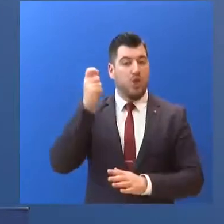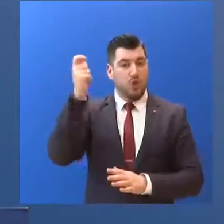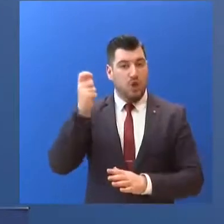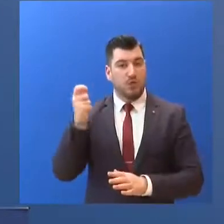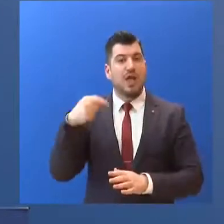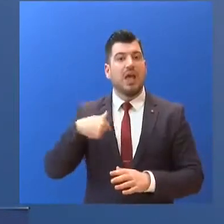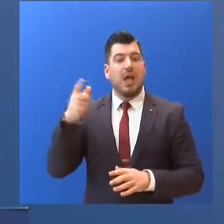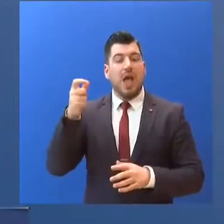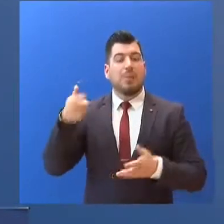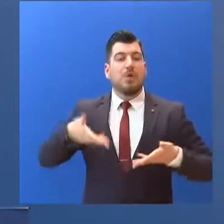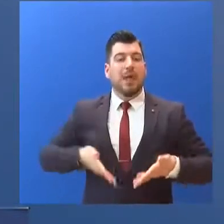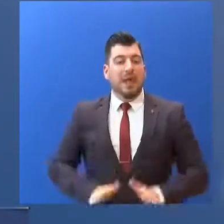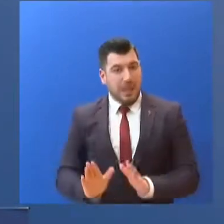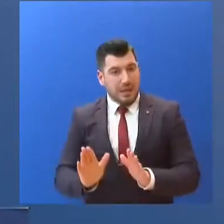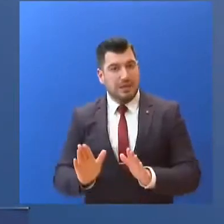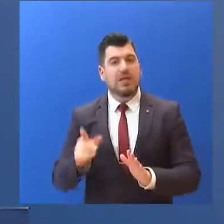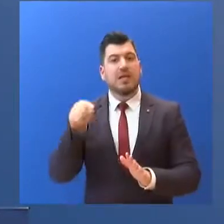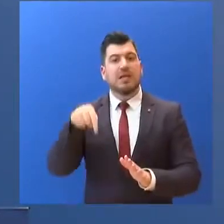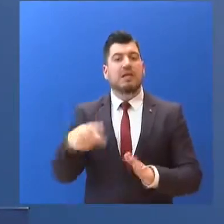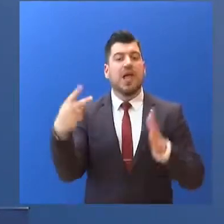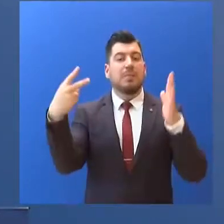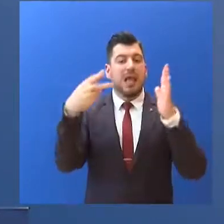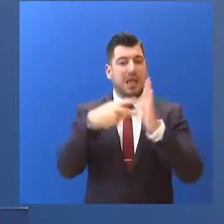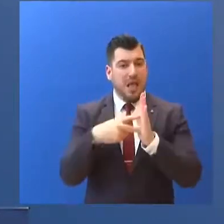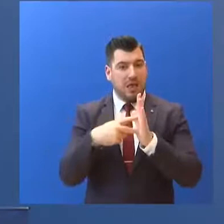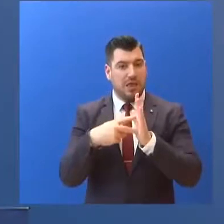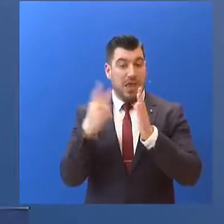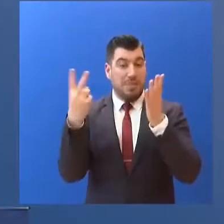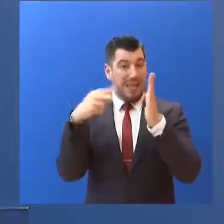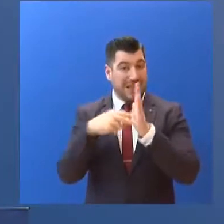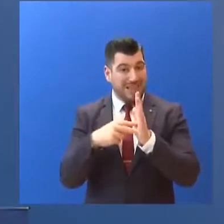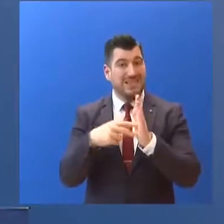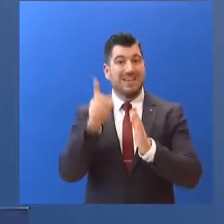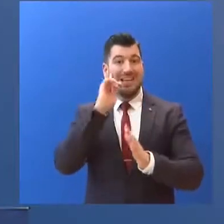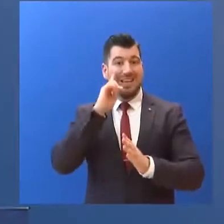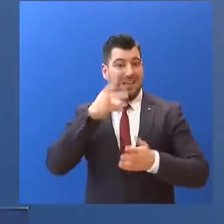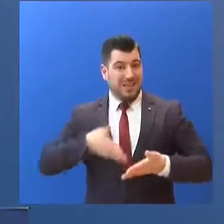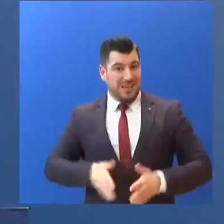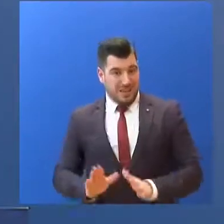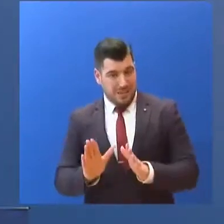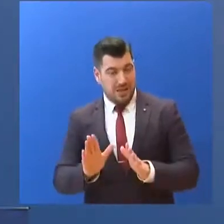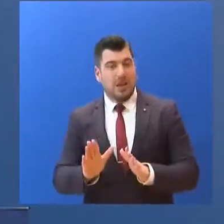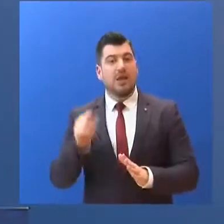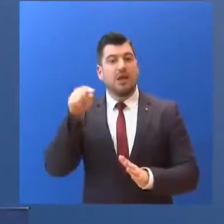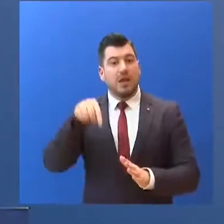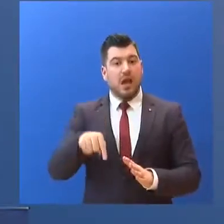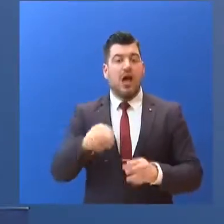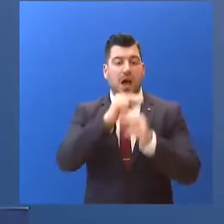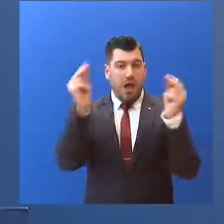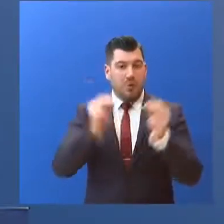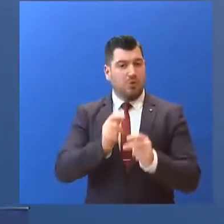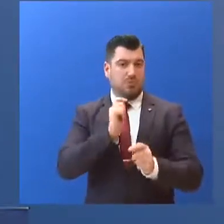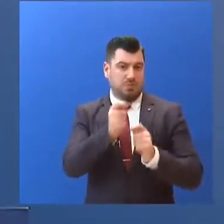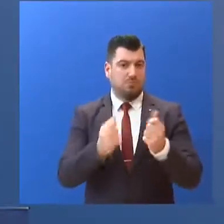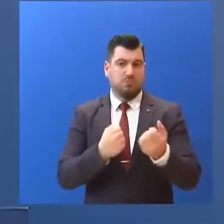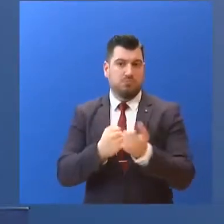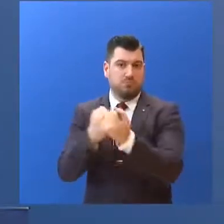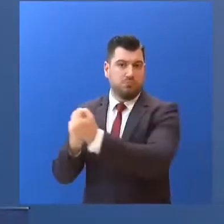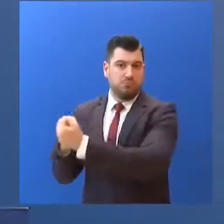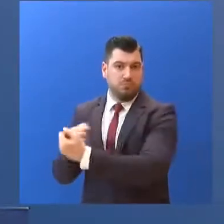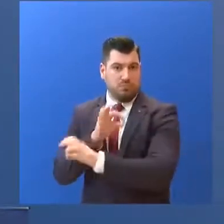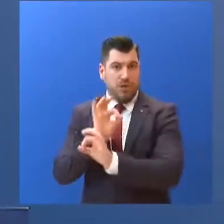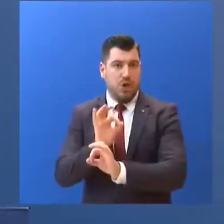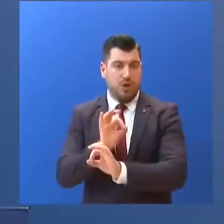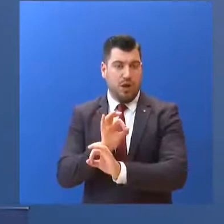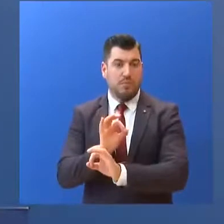.203 μητέρες... με το συνολικό ποσό να ανέρχεται στα 7.413.000 ευρώ. Στηρίζουμε την